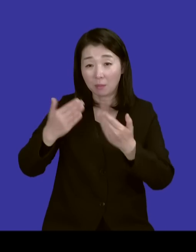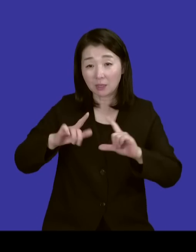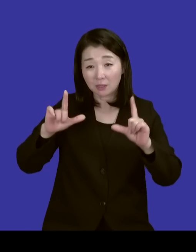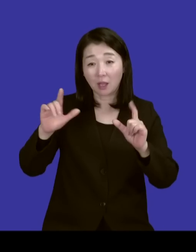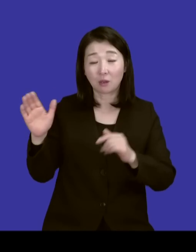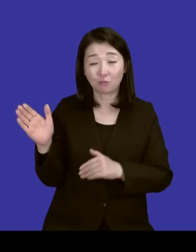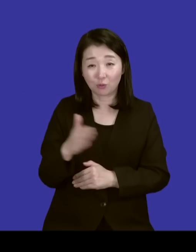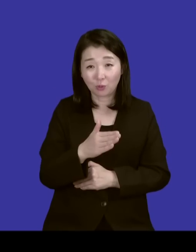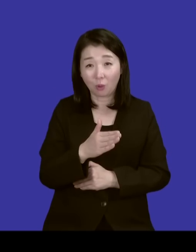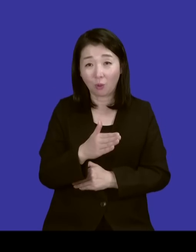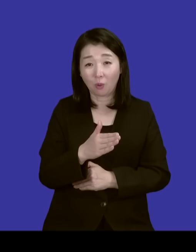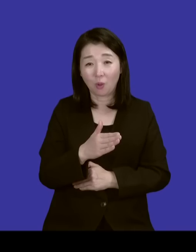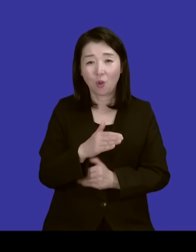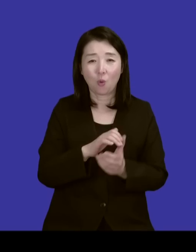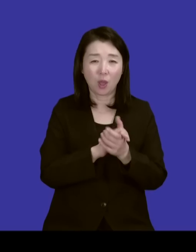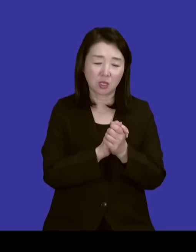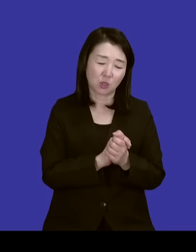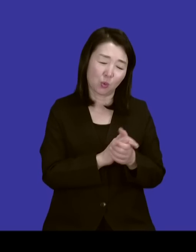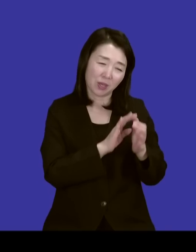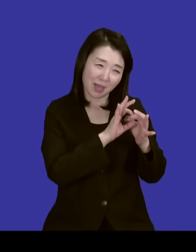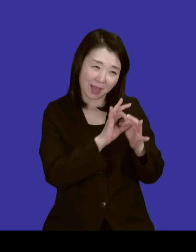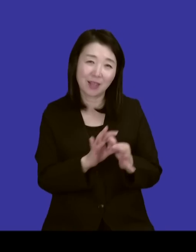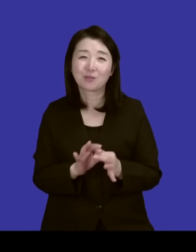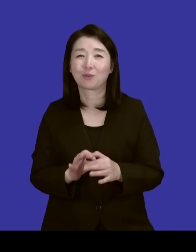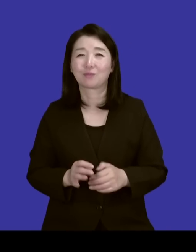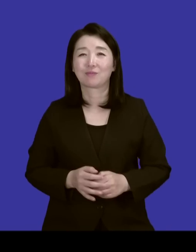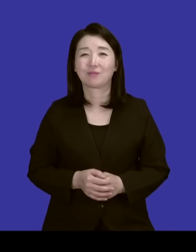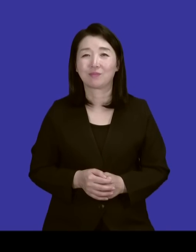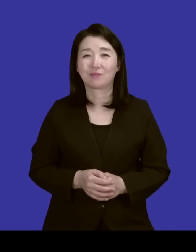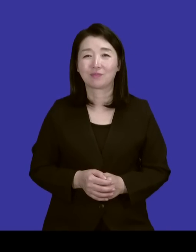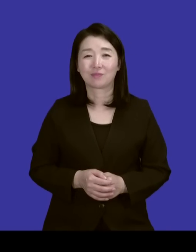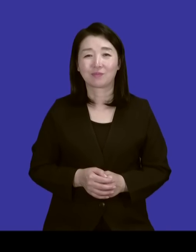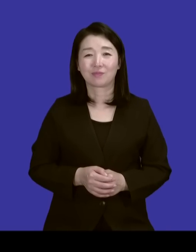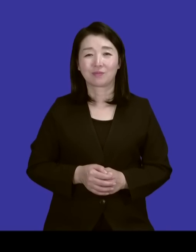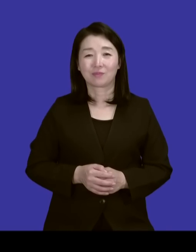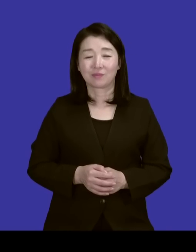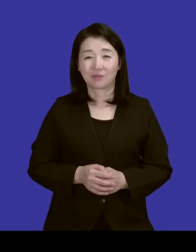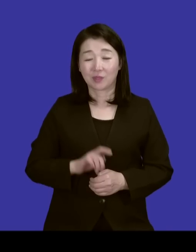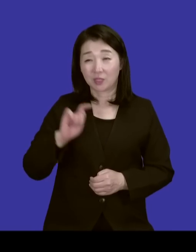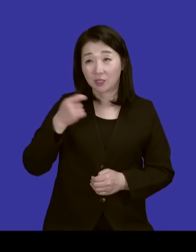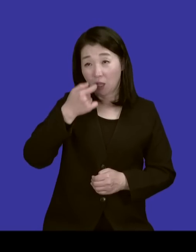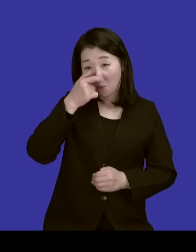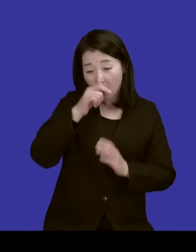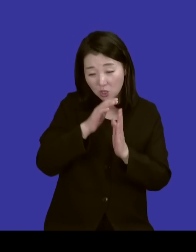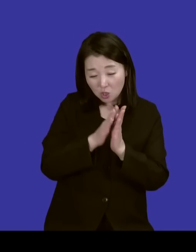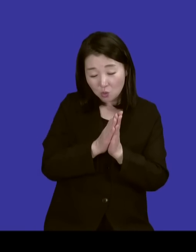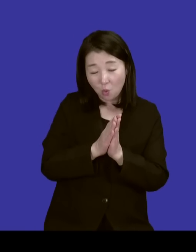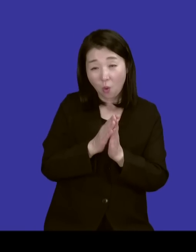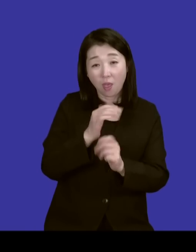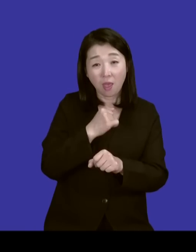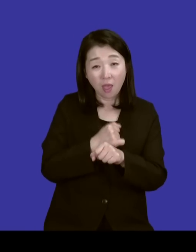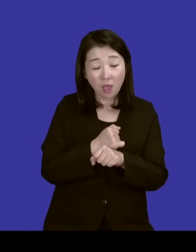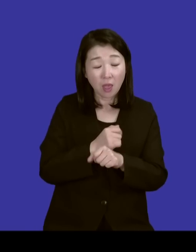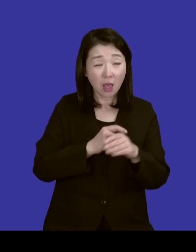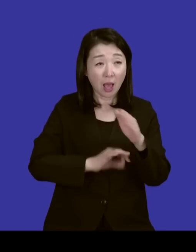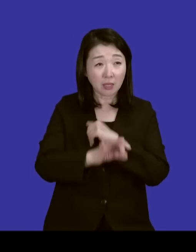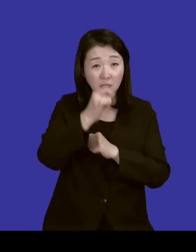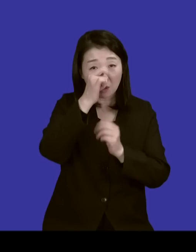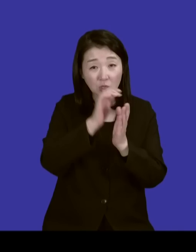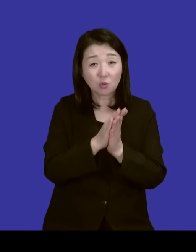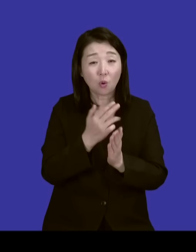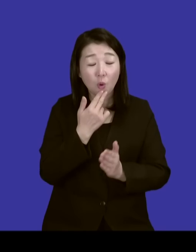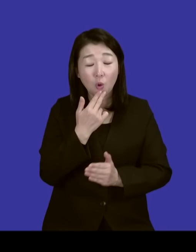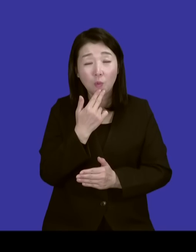지금까지 그거는 못 빼요. 한 번도 뺀 적이 없어요. 심지어 새벽 기도를 가서 아침에 기도를 안 하고 나왔잖아요.